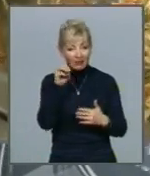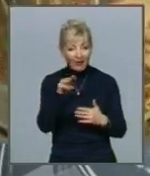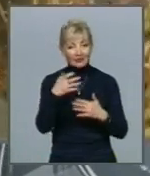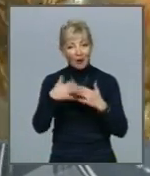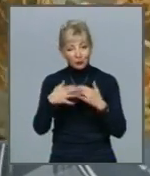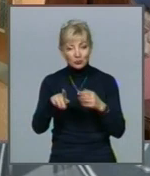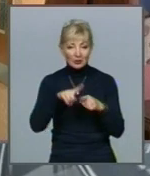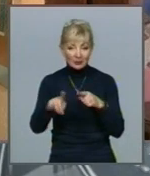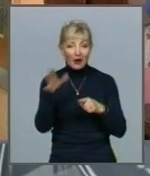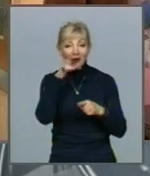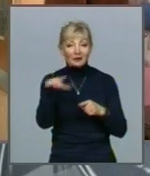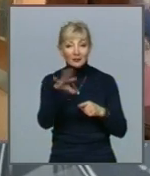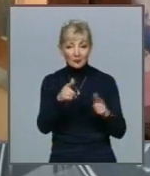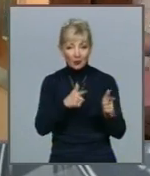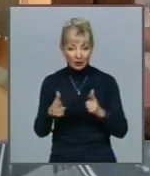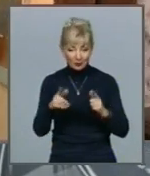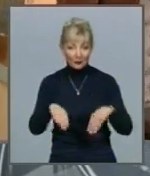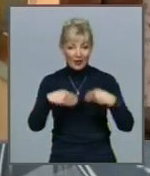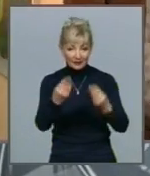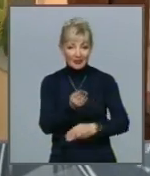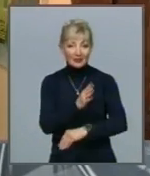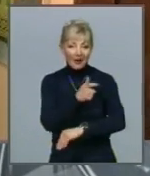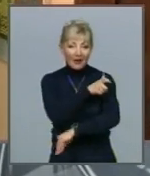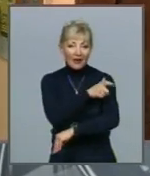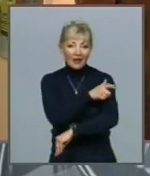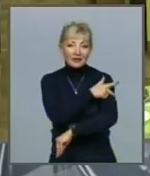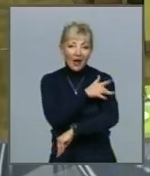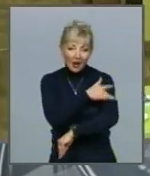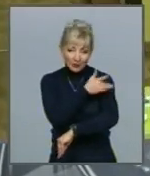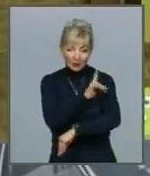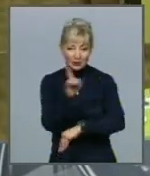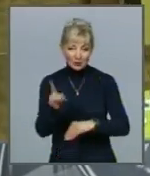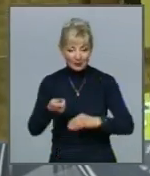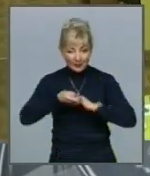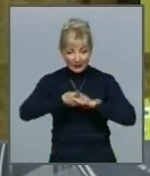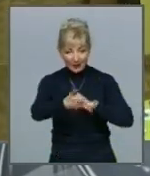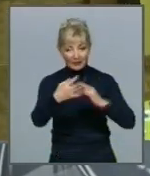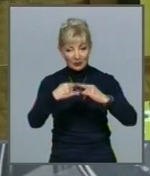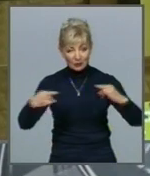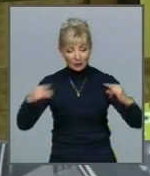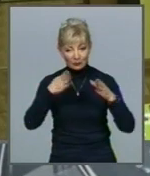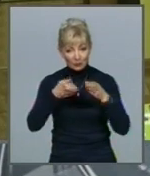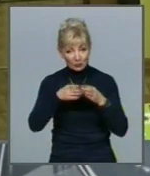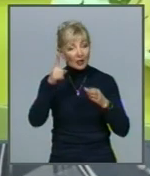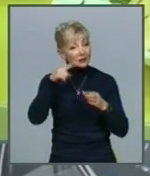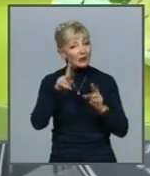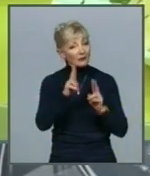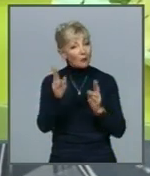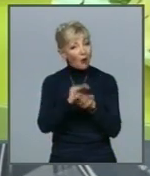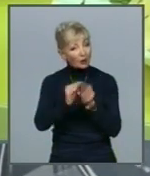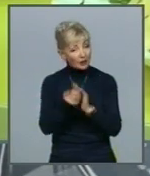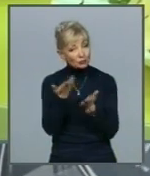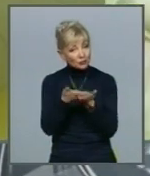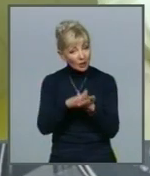коли всі страви готові, віддати їх нянечкам, щоб ті пішли накривати столи в групах Ті знають, кому котлету смажено, а кому